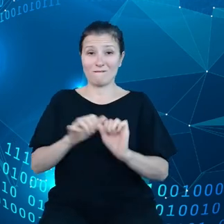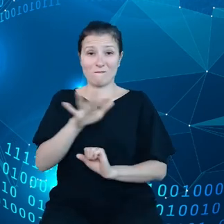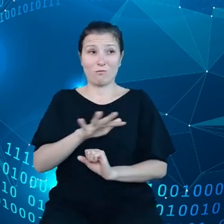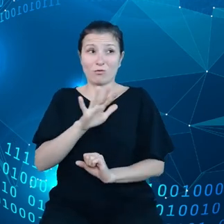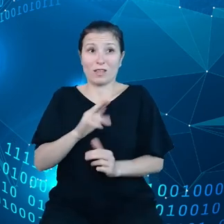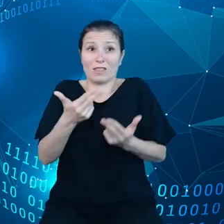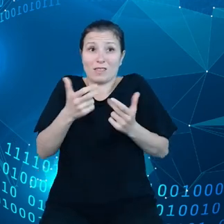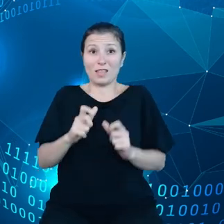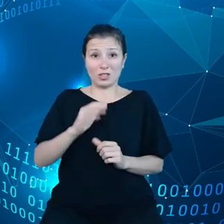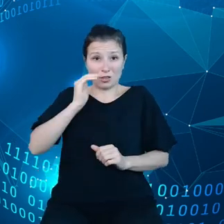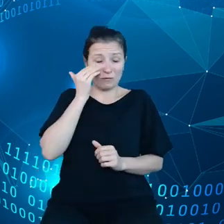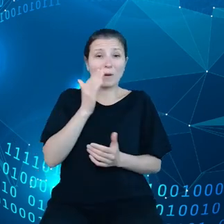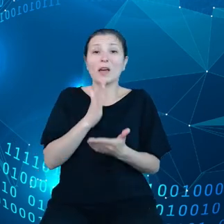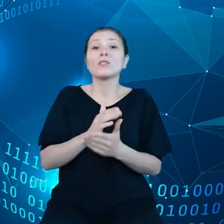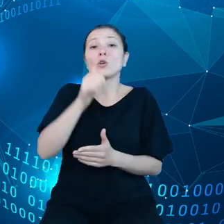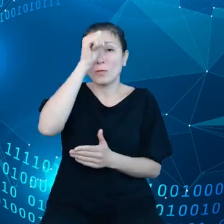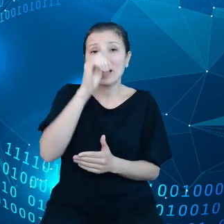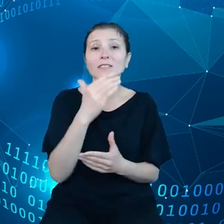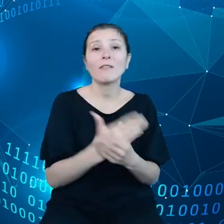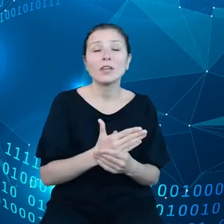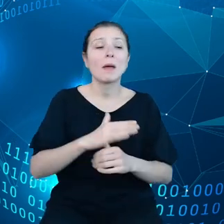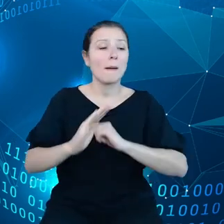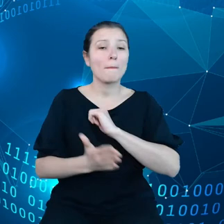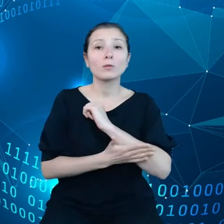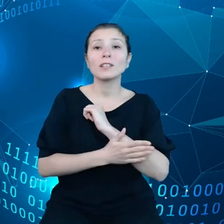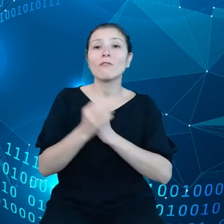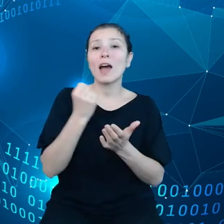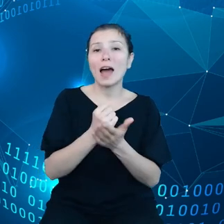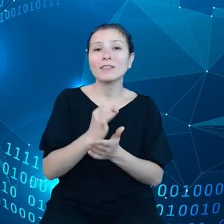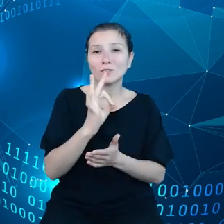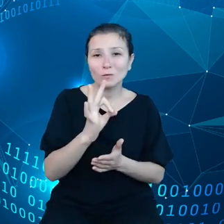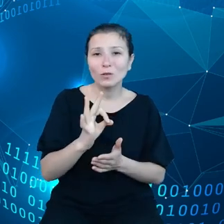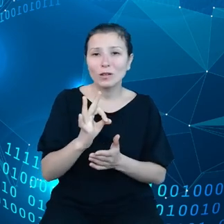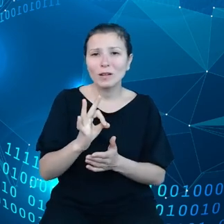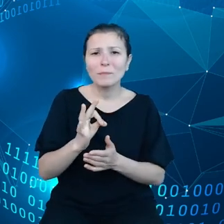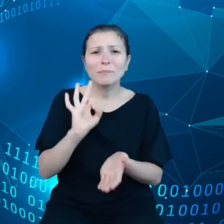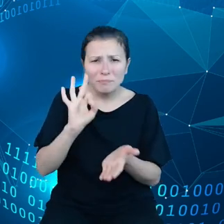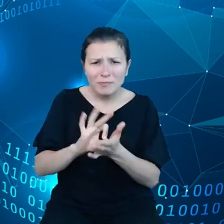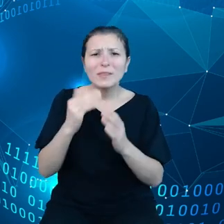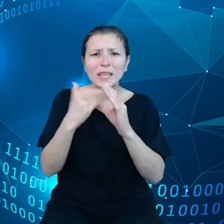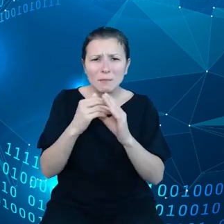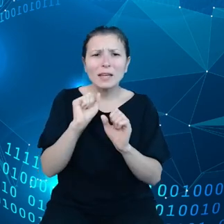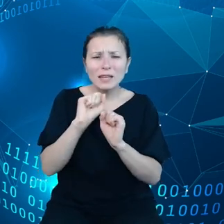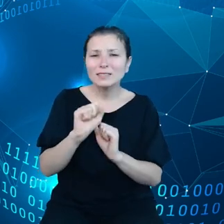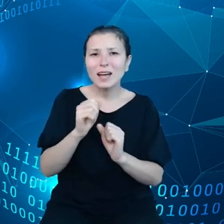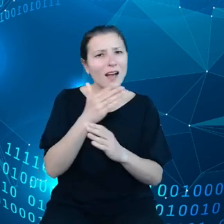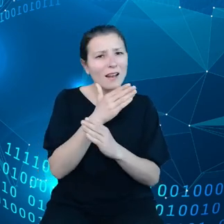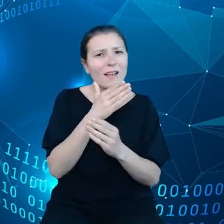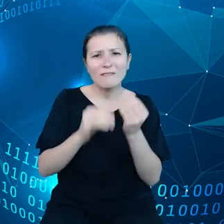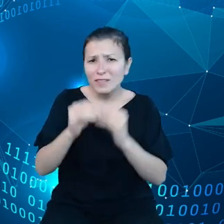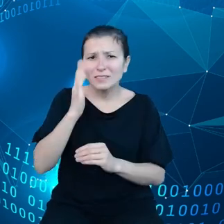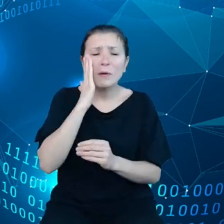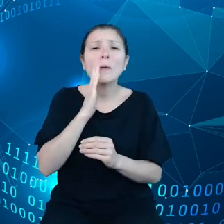oprócz nazwy firmy, podstawowego adresu. Nawet jest adres e-mail, natomiast dalej nie wiemy, co jest w zarządzie,